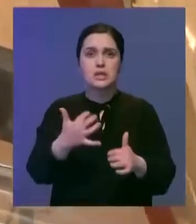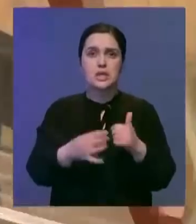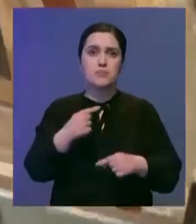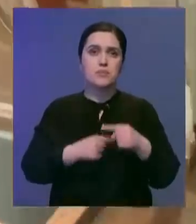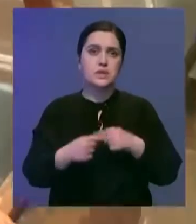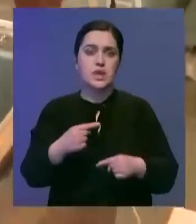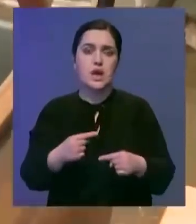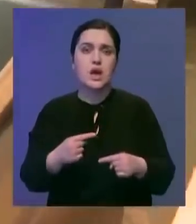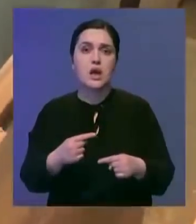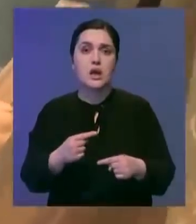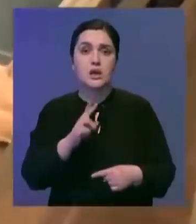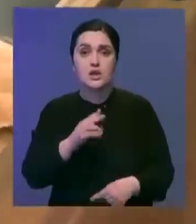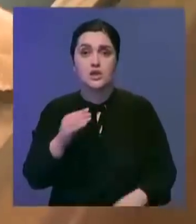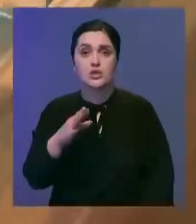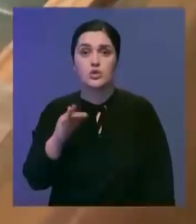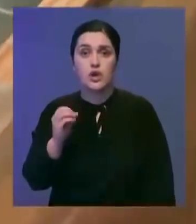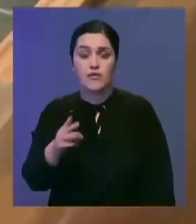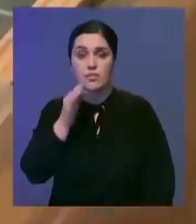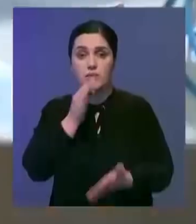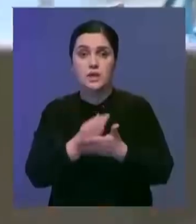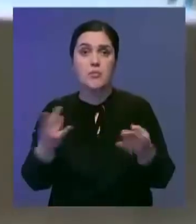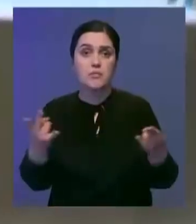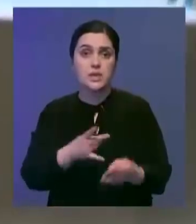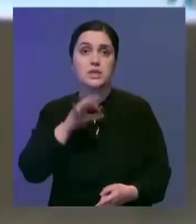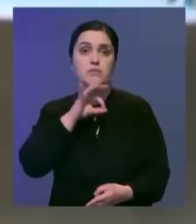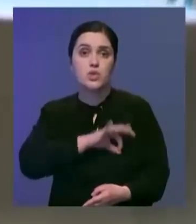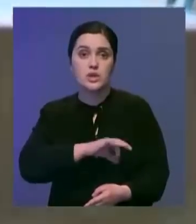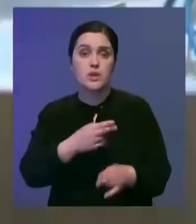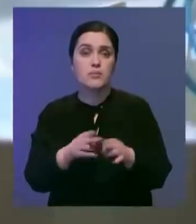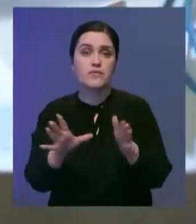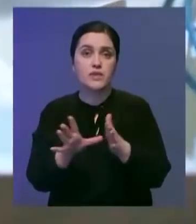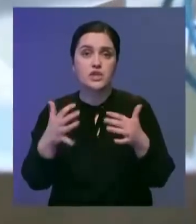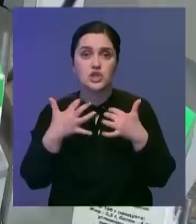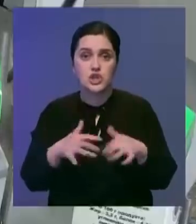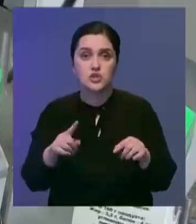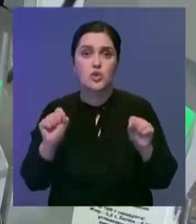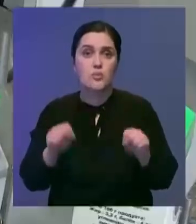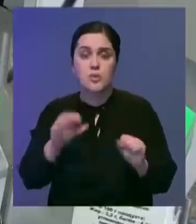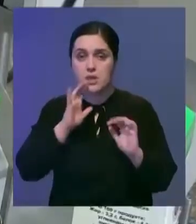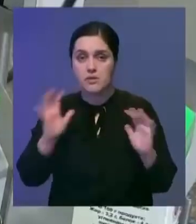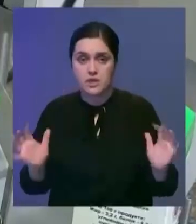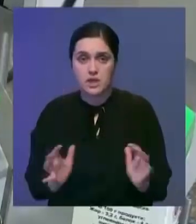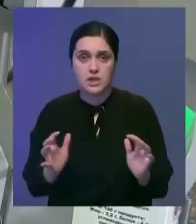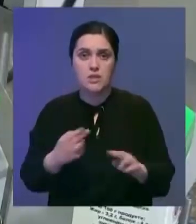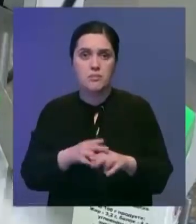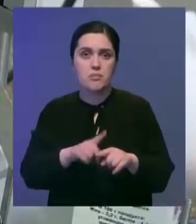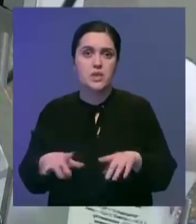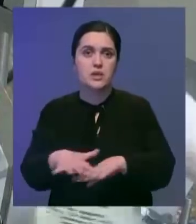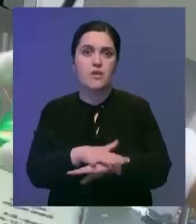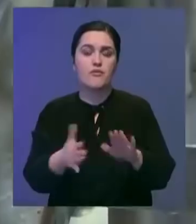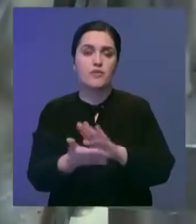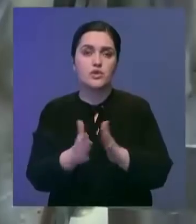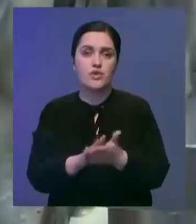пострадавших отраслях. Кроме того, Хазмжимар Тукаев отметил необходимость использования цифровых решений, что позволит сохранить